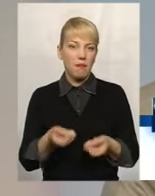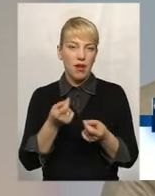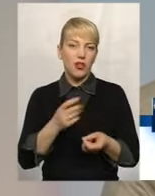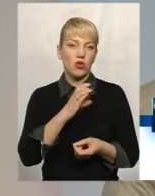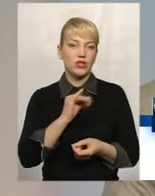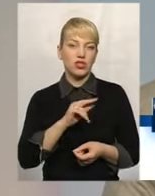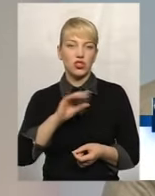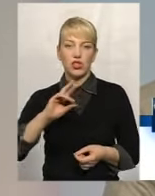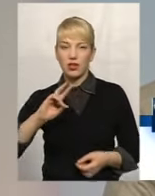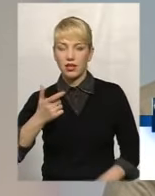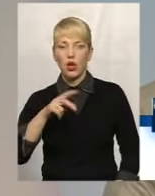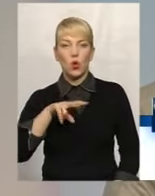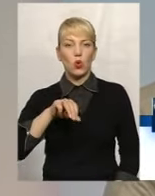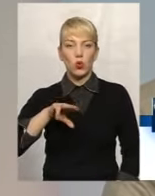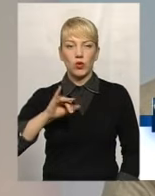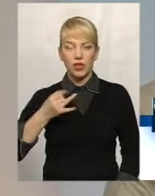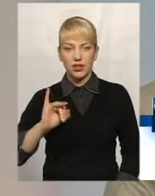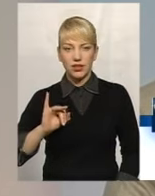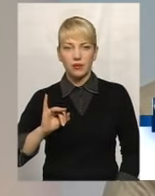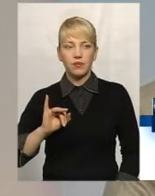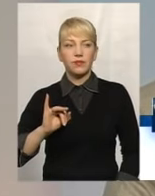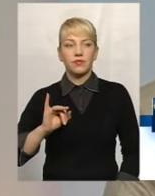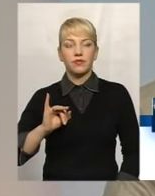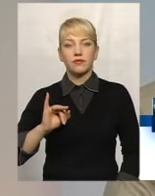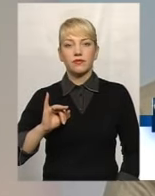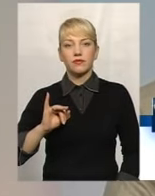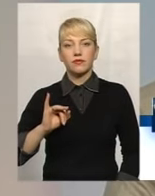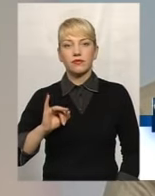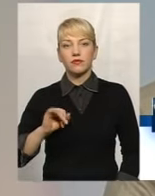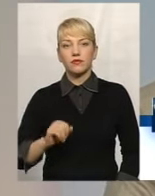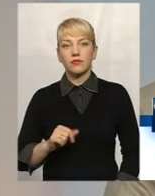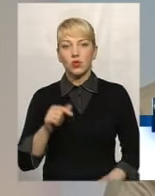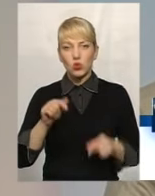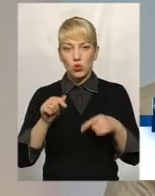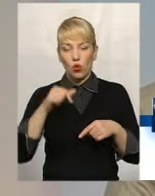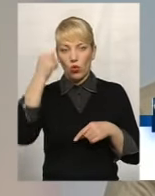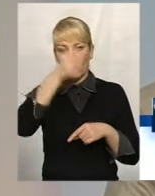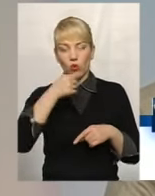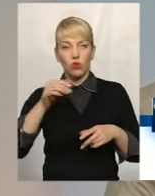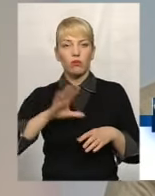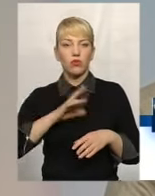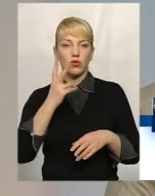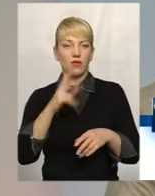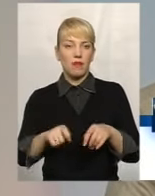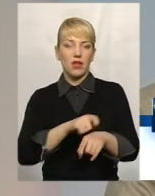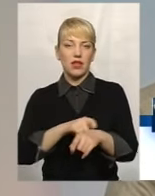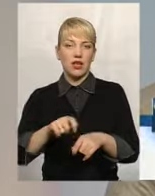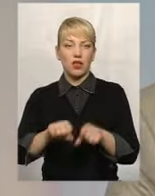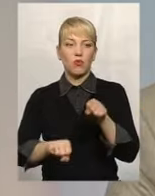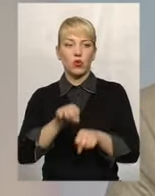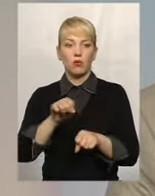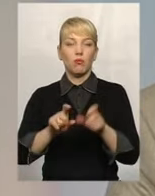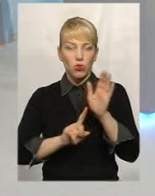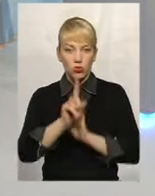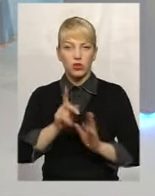оскільки ще заберзень, дані не узгальнені, то за січень-лютий цього року було два матеріали, порушено